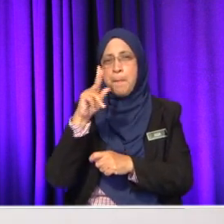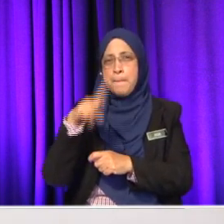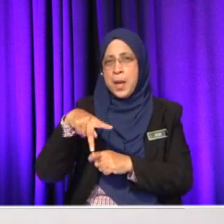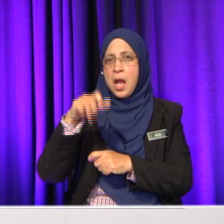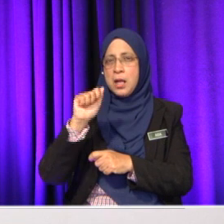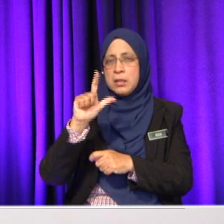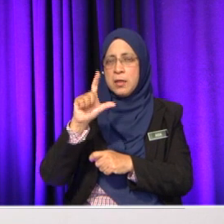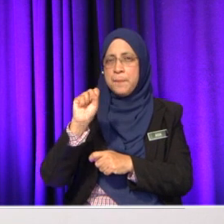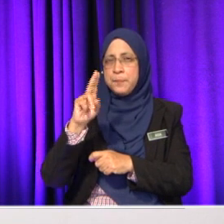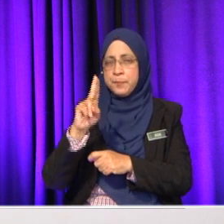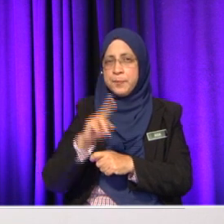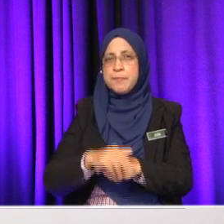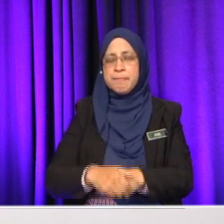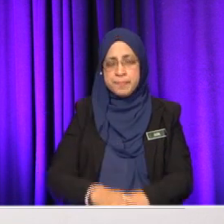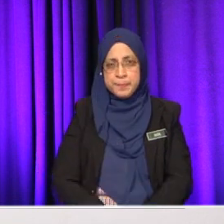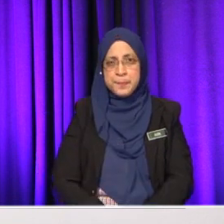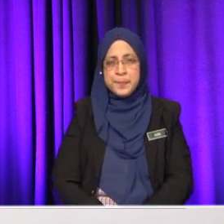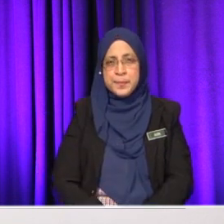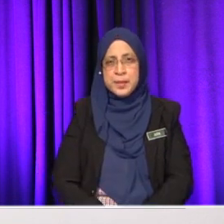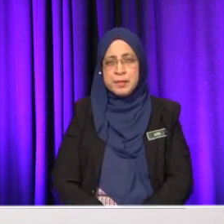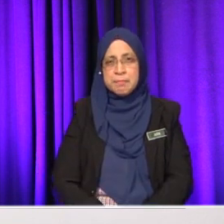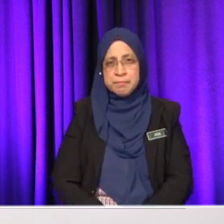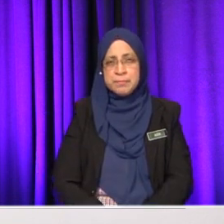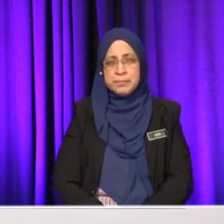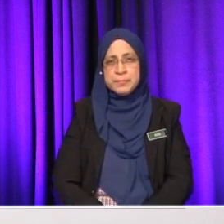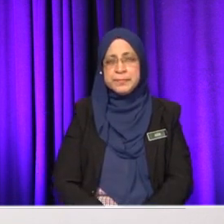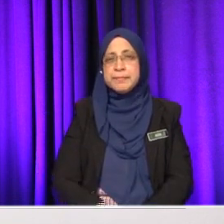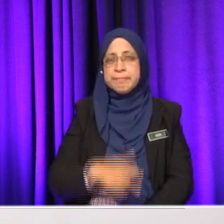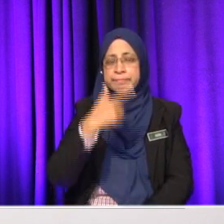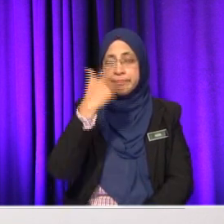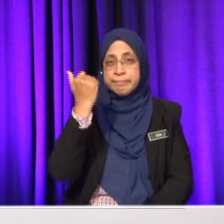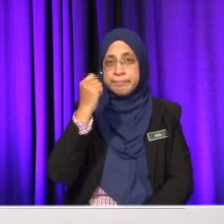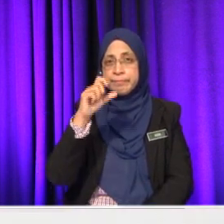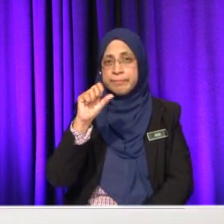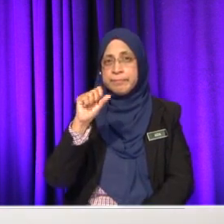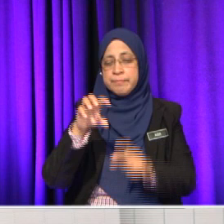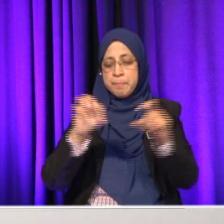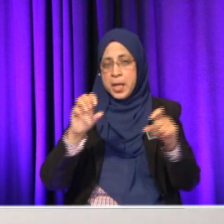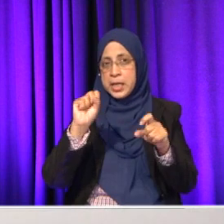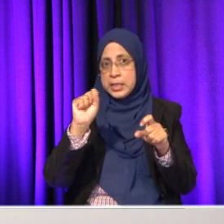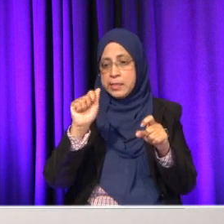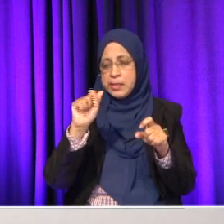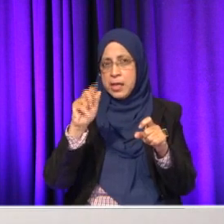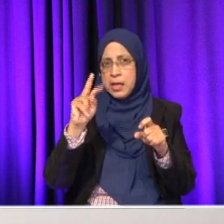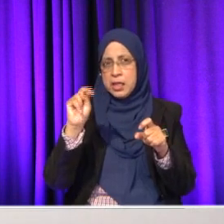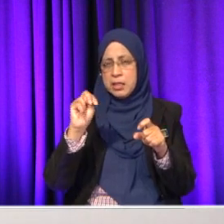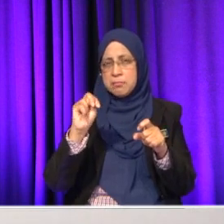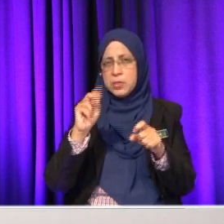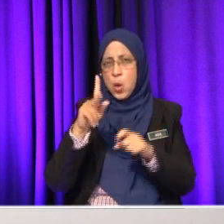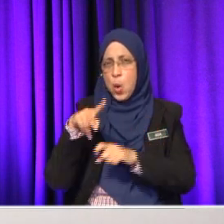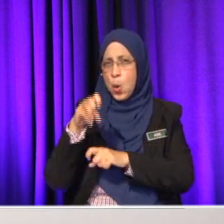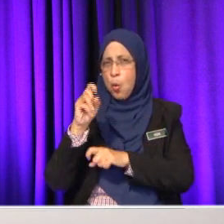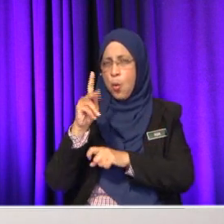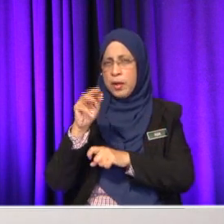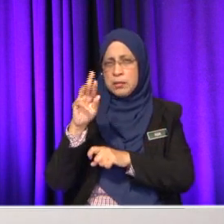Tentang punya tahap geseran yang rendah, ya? Haa, dia palsu sebab... Pipe salir, ini, perlukan... Haa, dia...